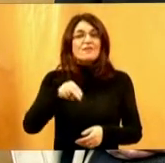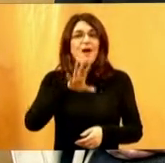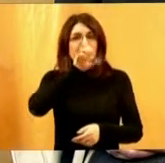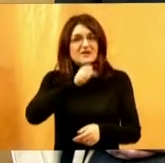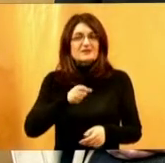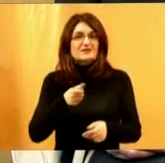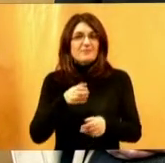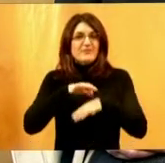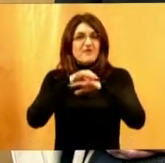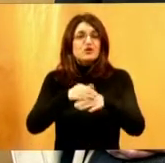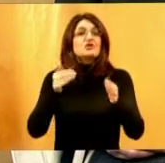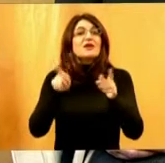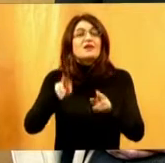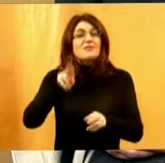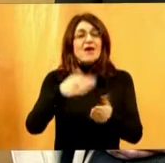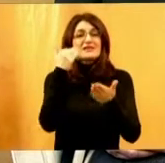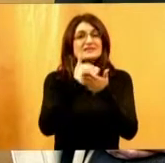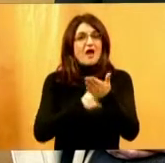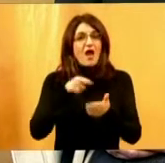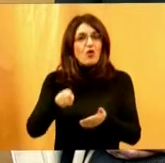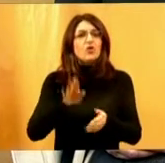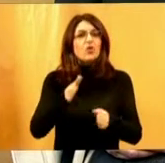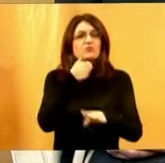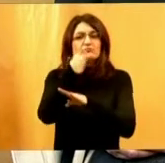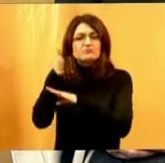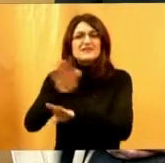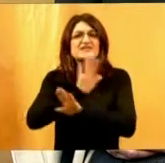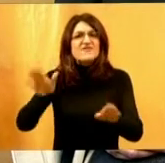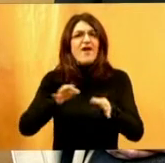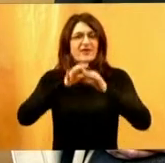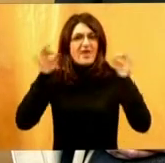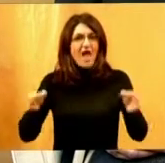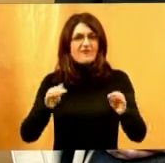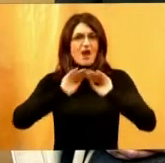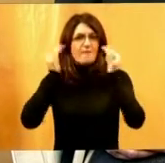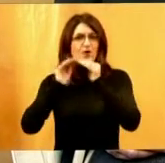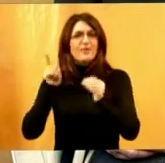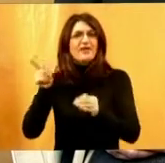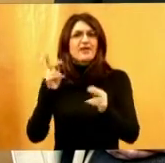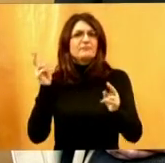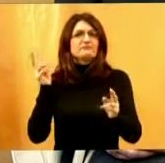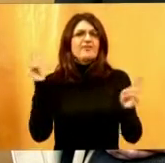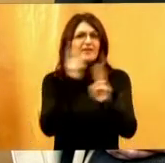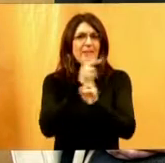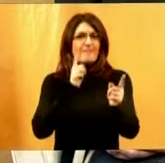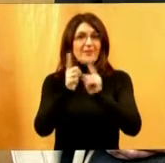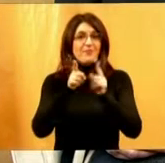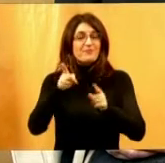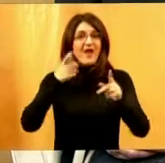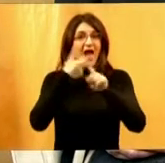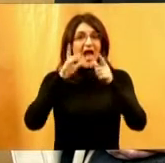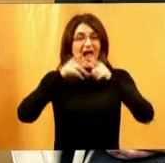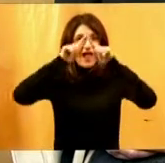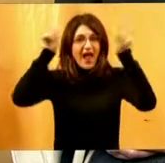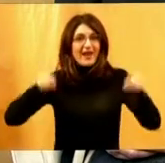imaju pravo pristupa, zakonsko pravo pristupa u sve javne prostore i sredstva prijevoza. Taj kalendar za 2013.